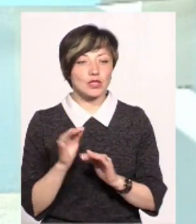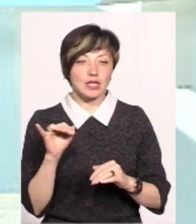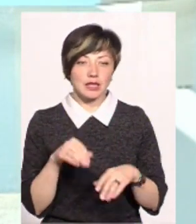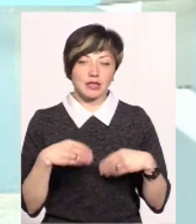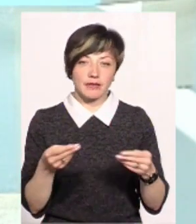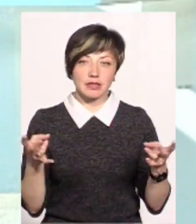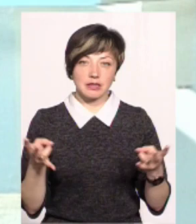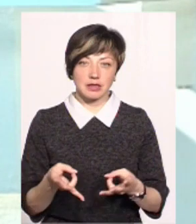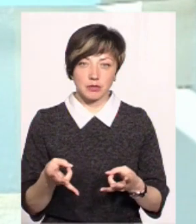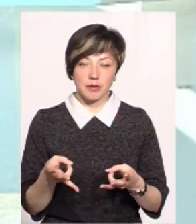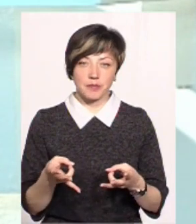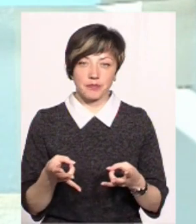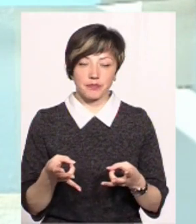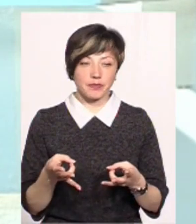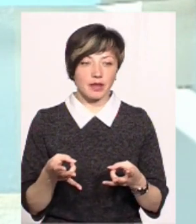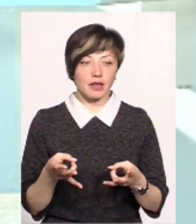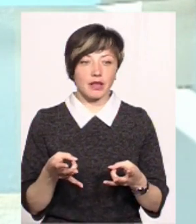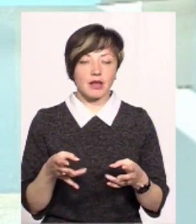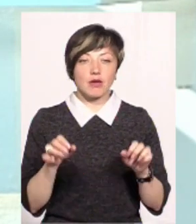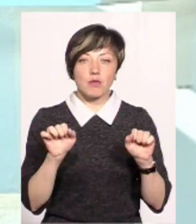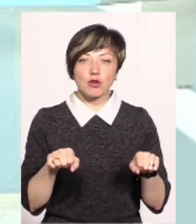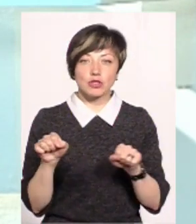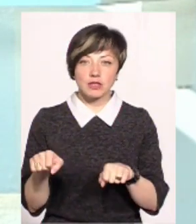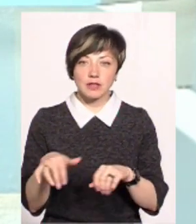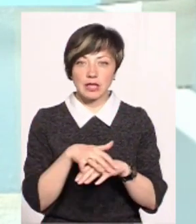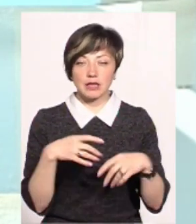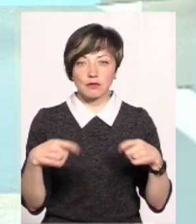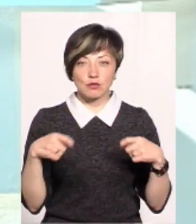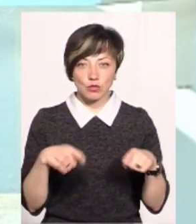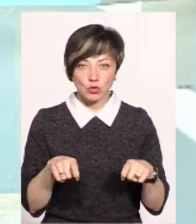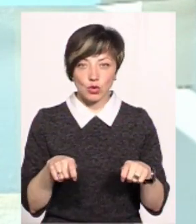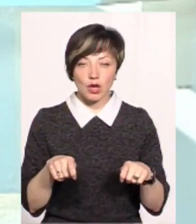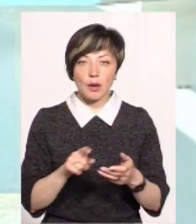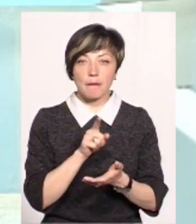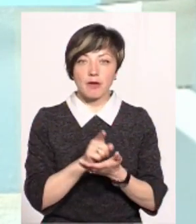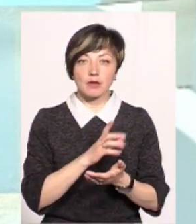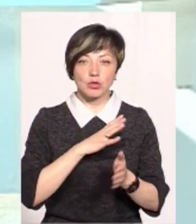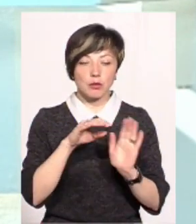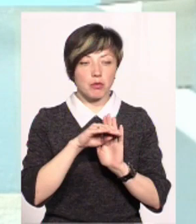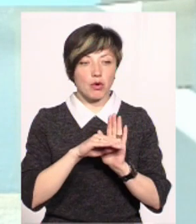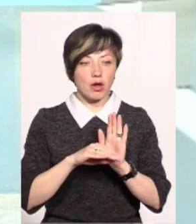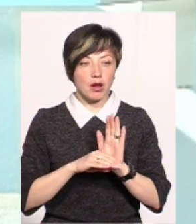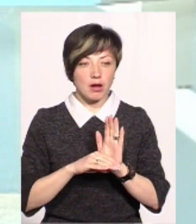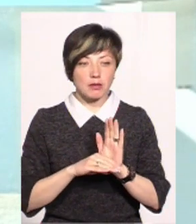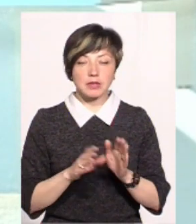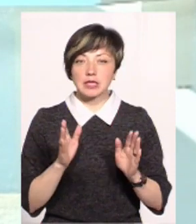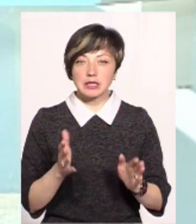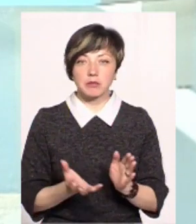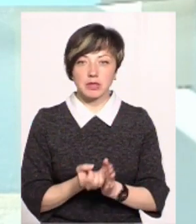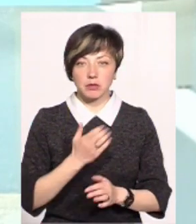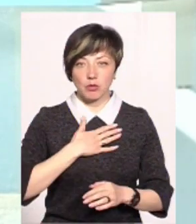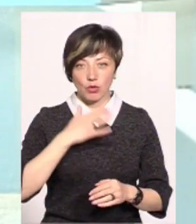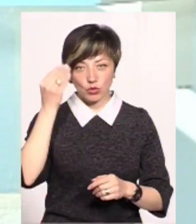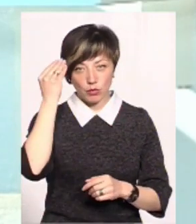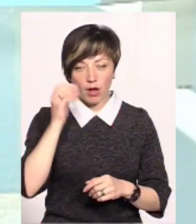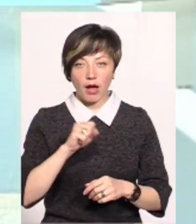Їм просто давати треба, а варіант – це можливості до ринків збуту. Тобто, повинна бути програма не те, щоб його тільки підтримати, на